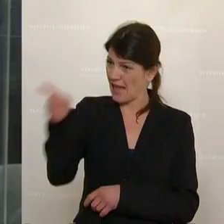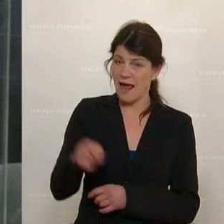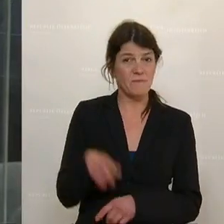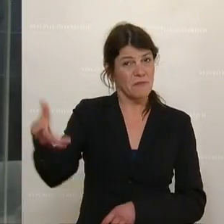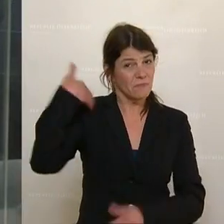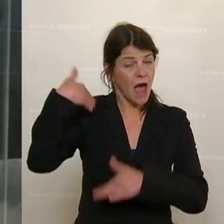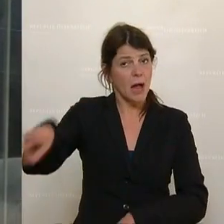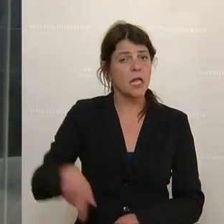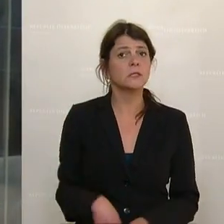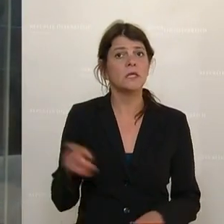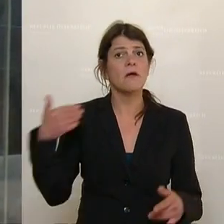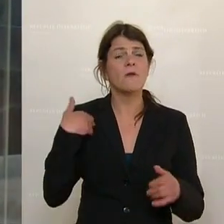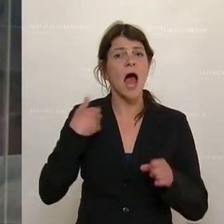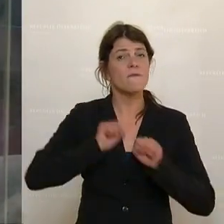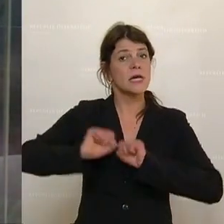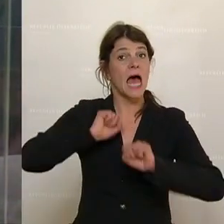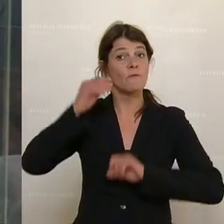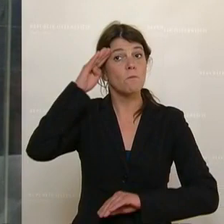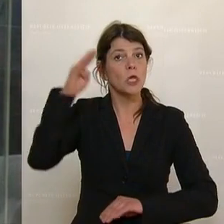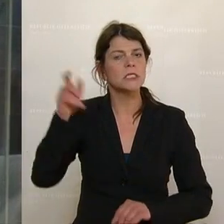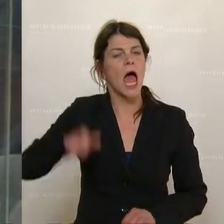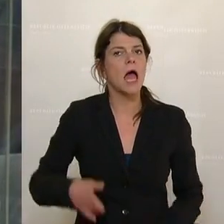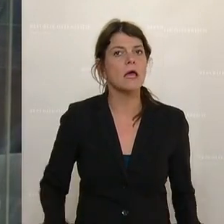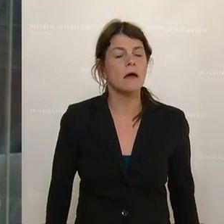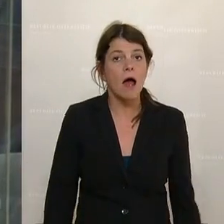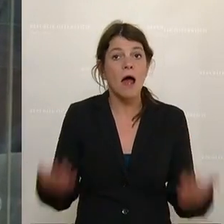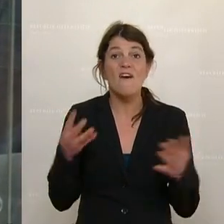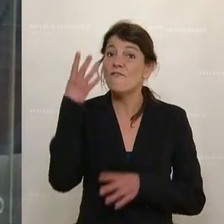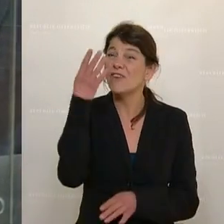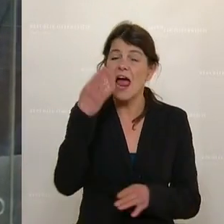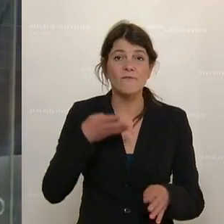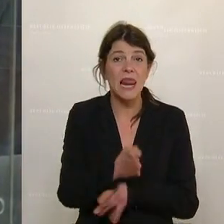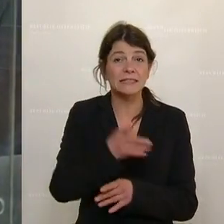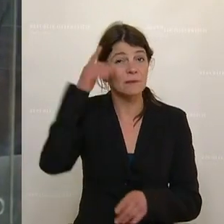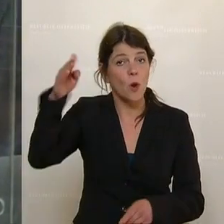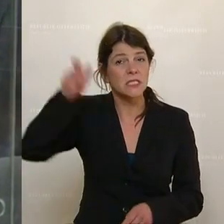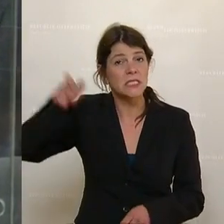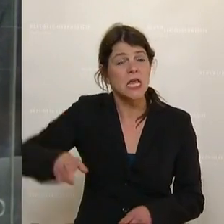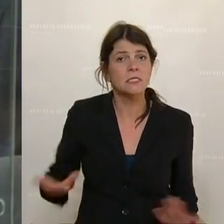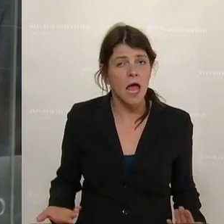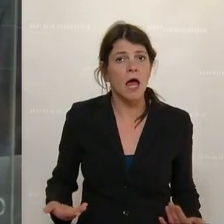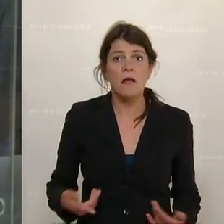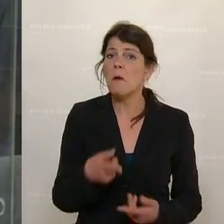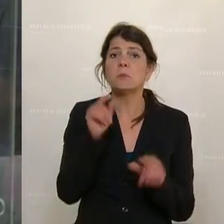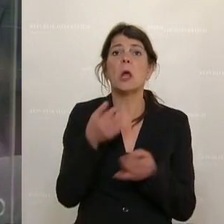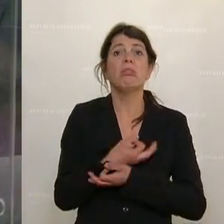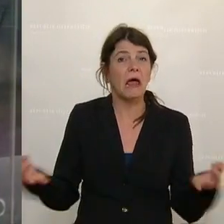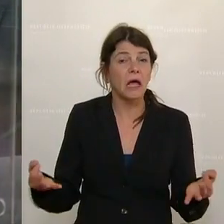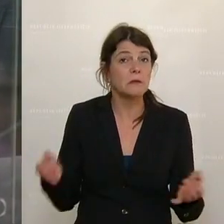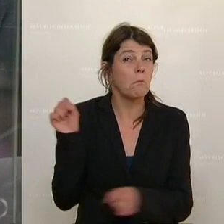einst eine Verteidigerin der Polizei. Vier verletzte Polizisten sind also nichts.